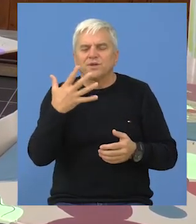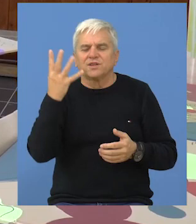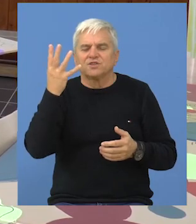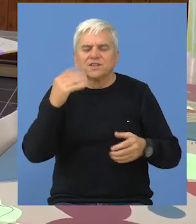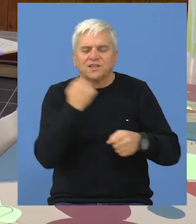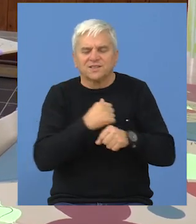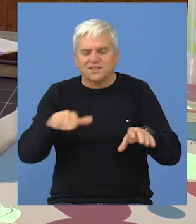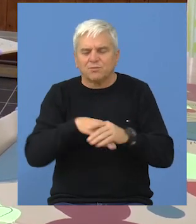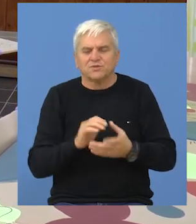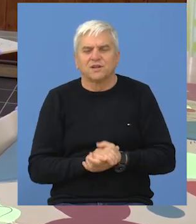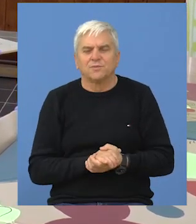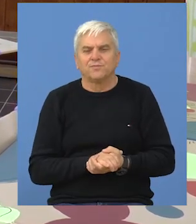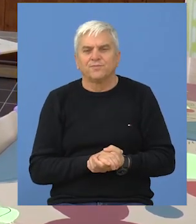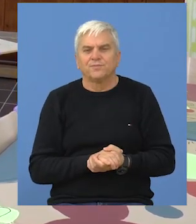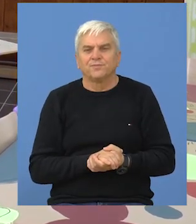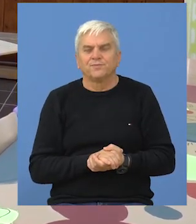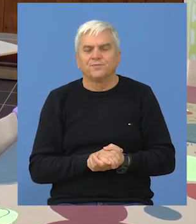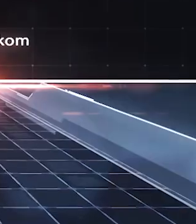54 zaposlenih.